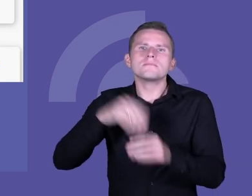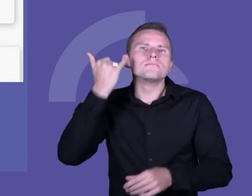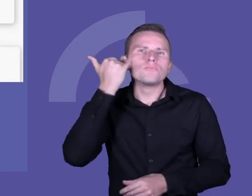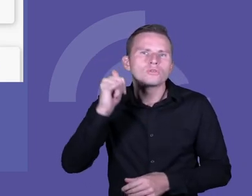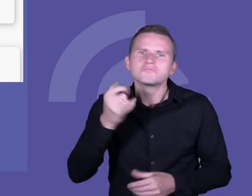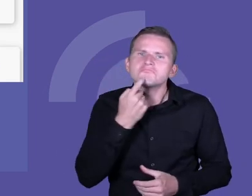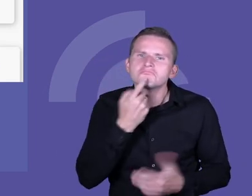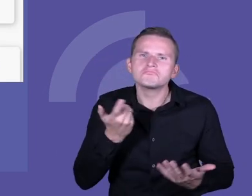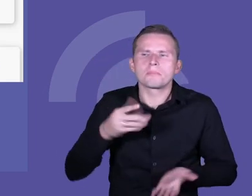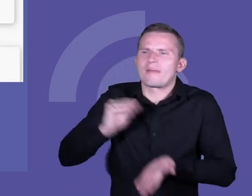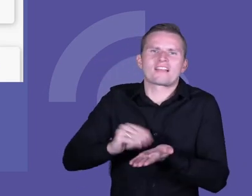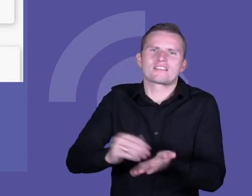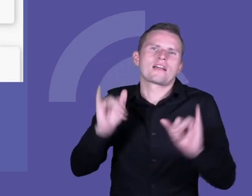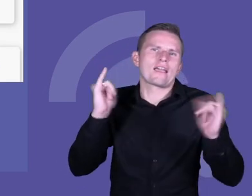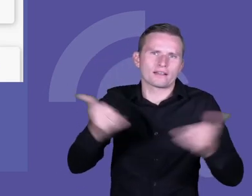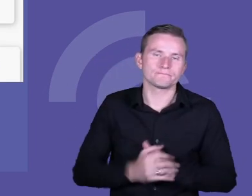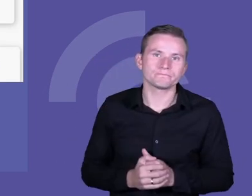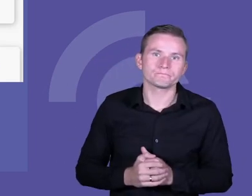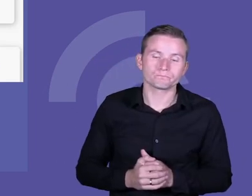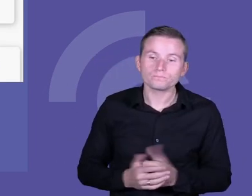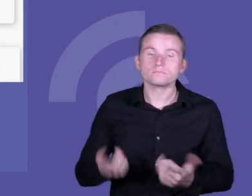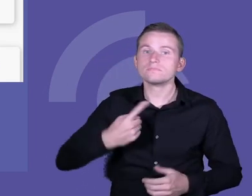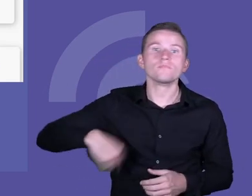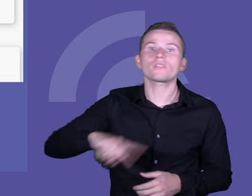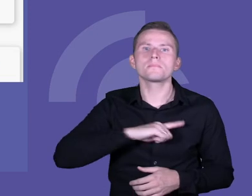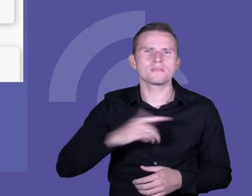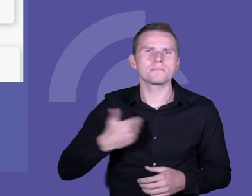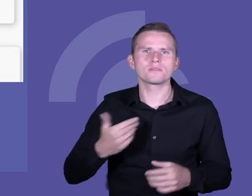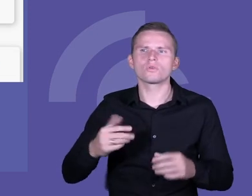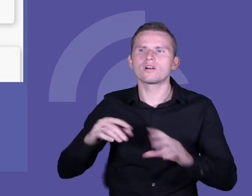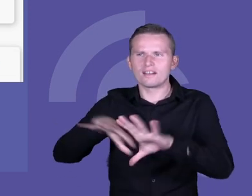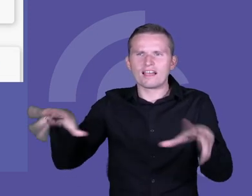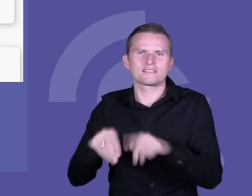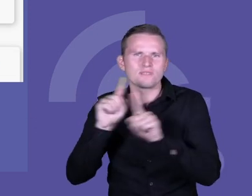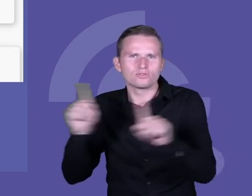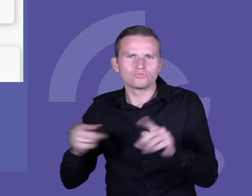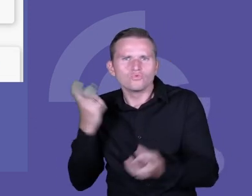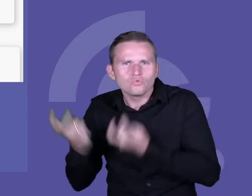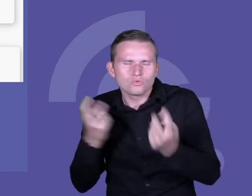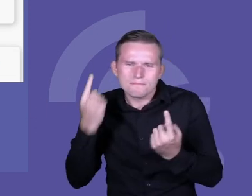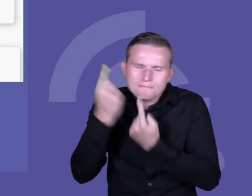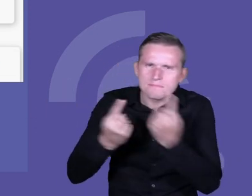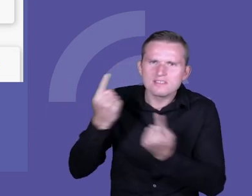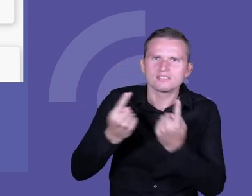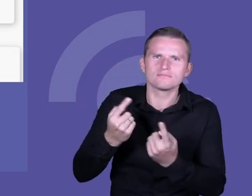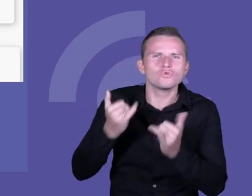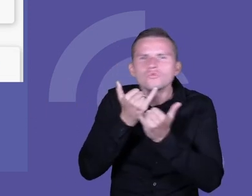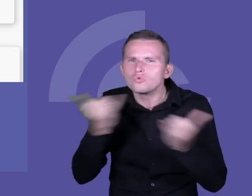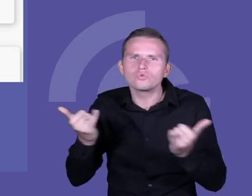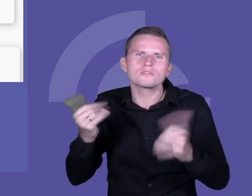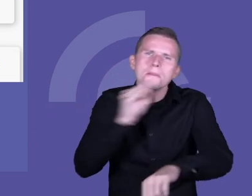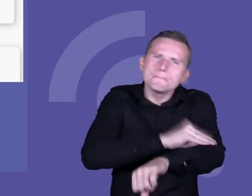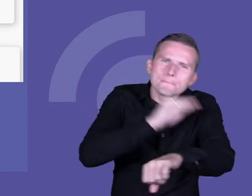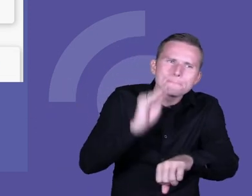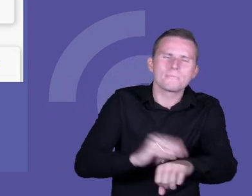prawda? Praktyka jakaś. My szukaliśmy razem z nauczycielkami, nauczycielami, podrzucaliśmy różne sposoby, różne